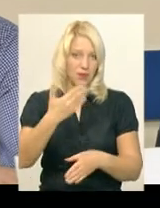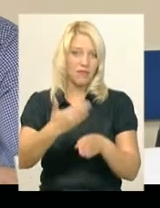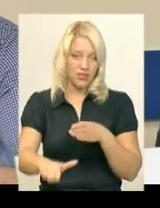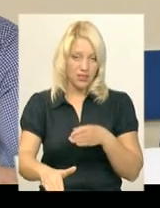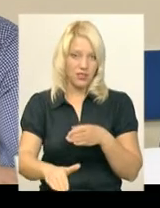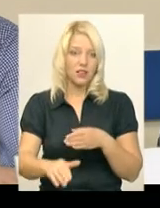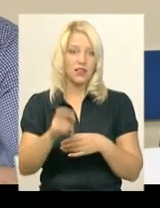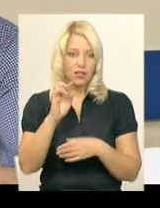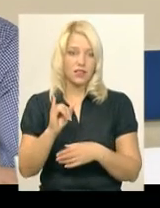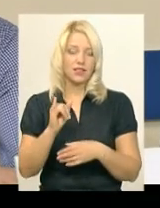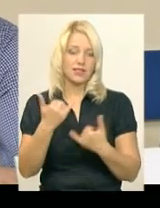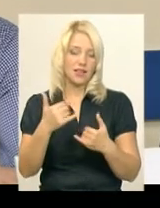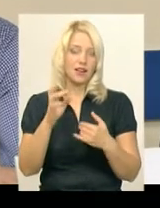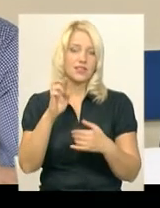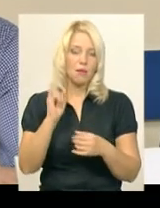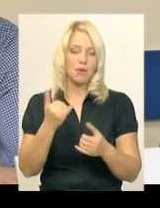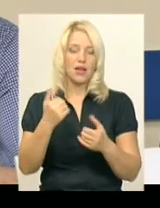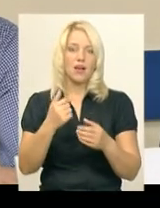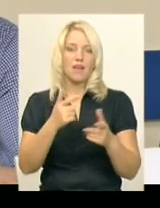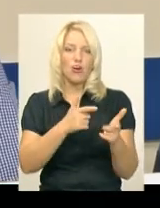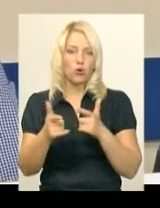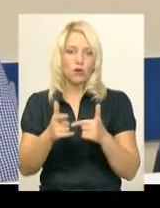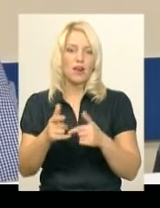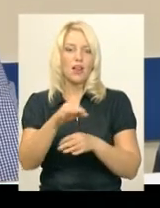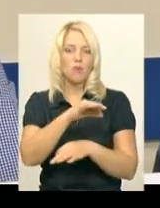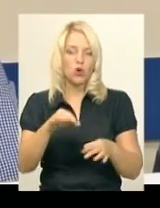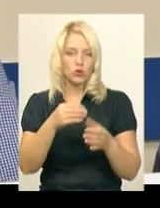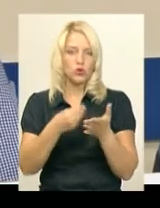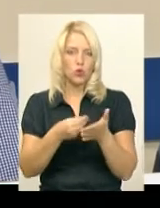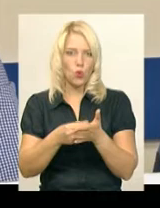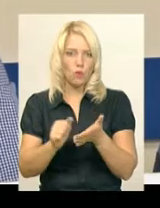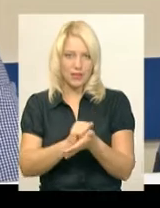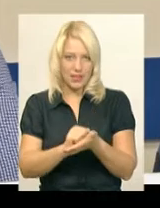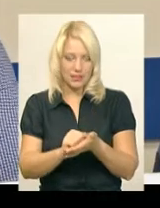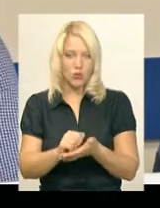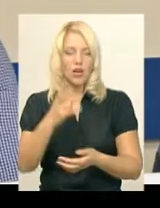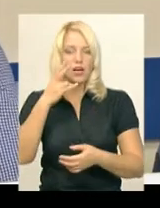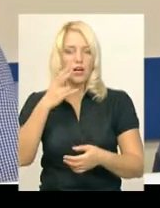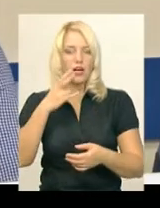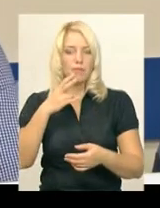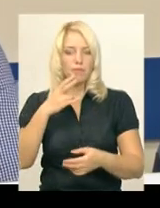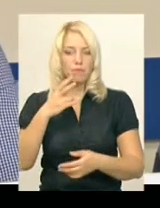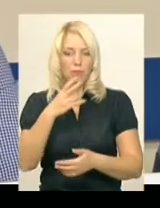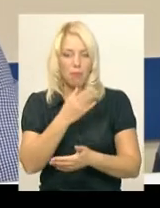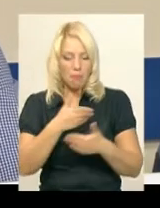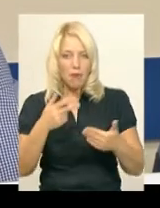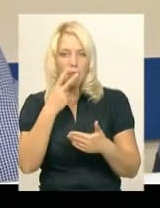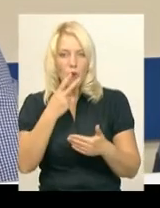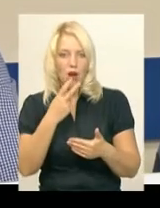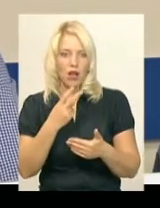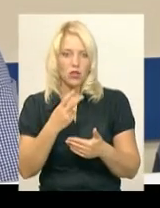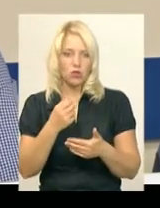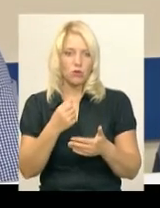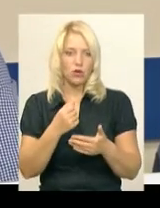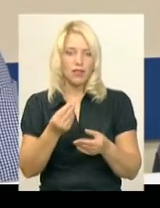ми б вже замовляли зараз безпокійну проєкту кошторочного документації. Ми плануємо, що до кінця року ми покажемо, дасть Бог,